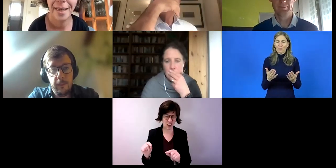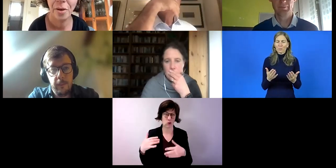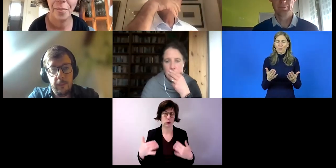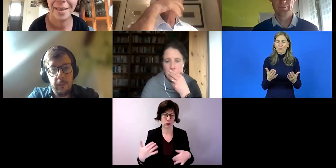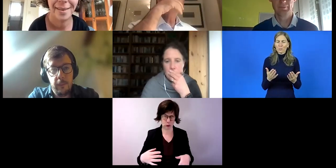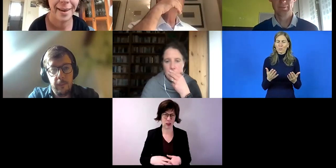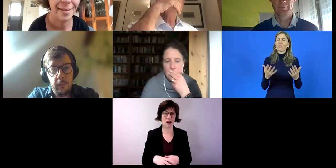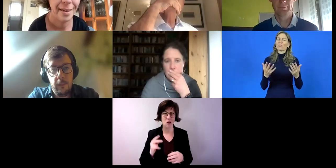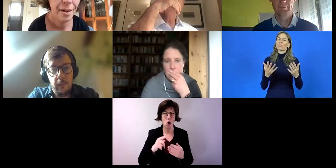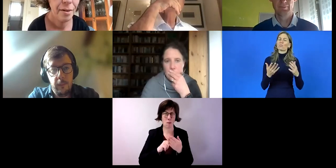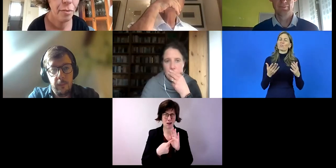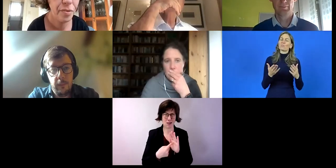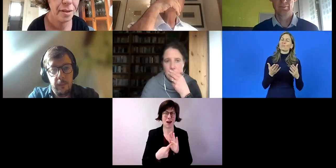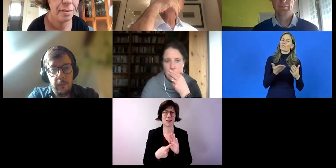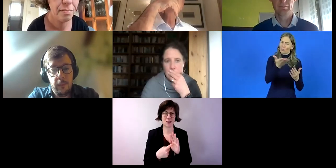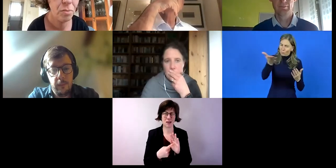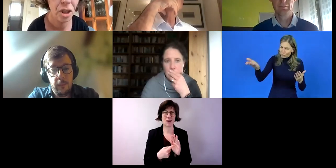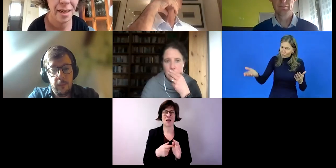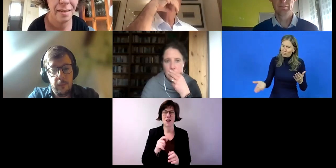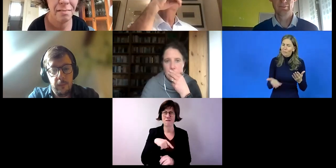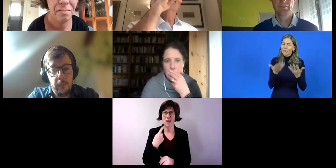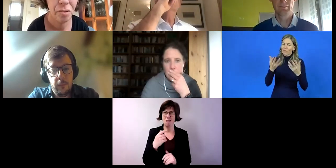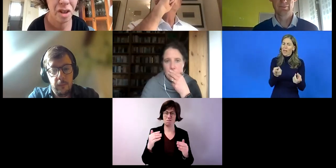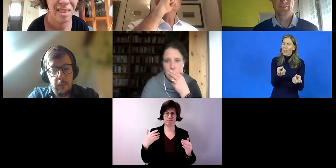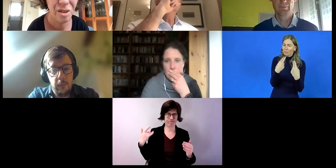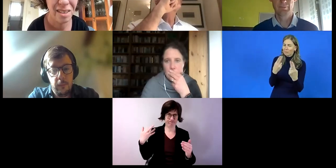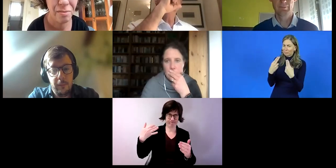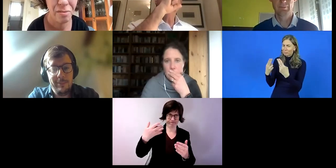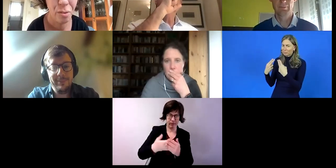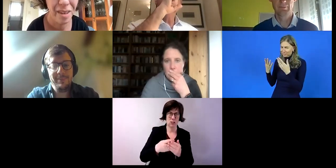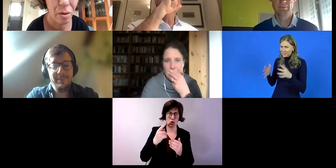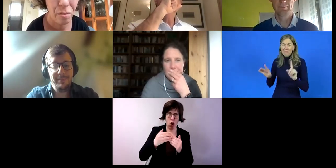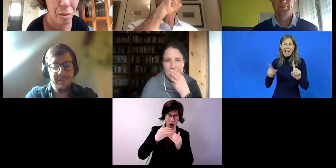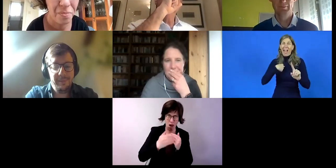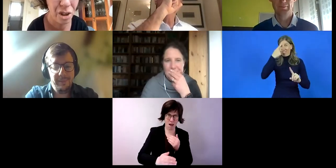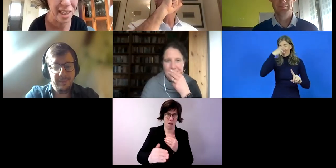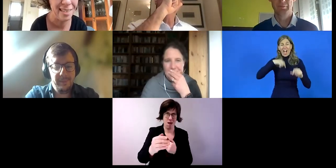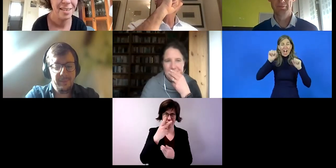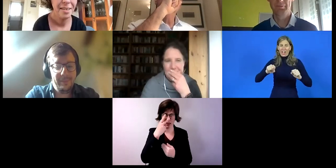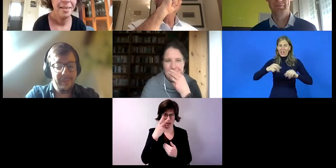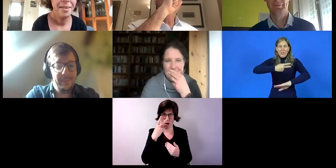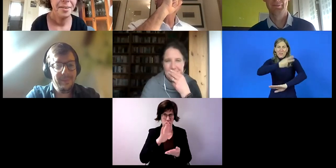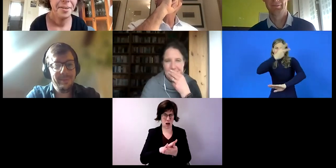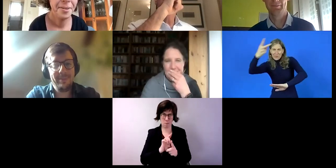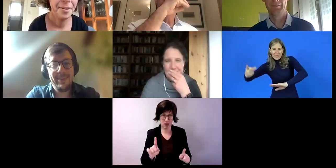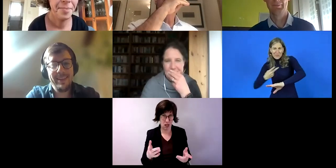Hat nochmal gezeigt, wo wir stehen, wo wir stehen sollten, wo wir auch überhaupt nicht stehen.